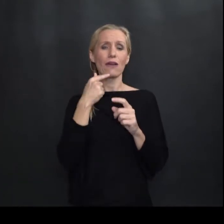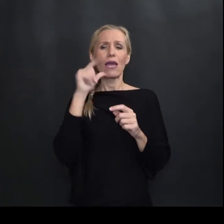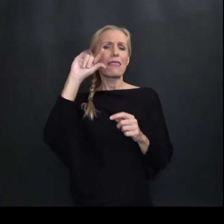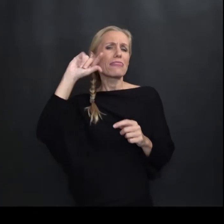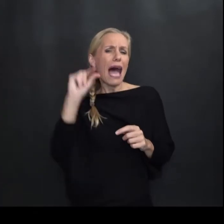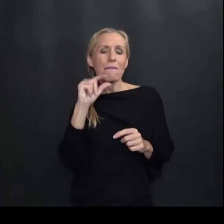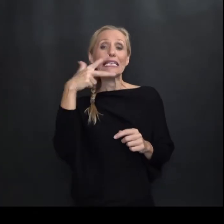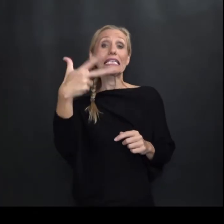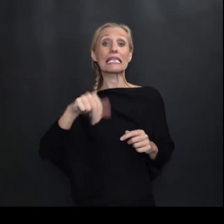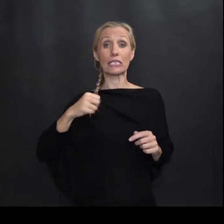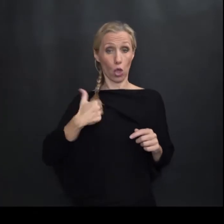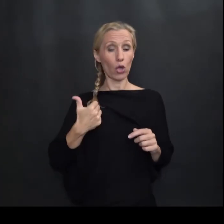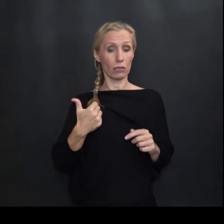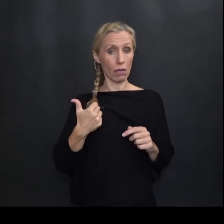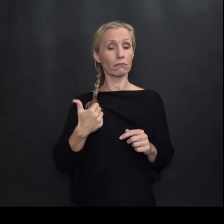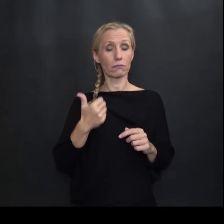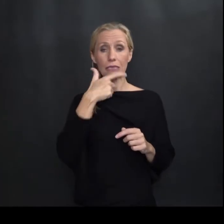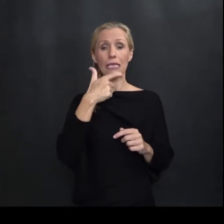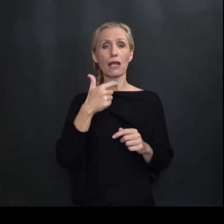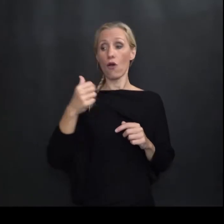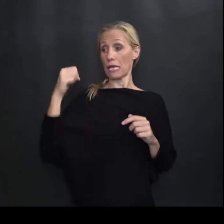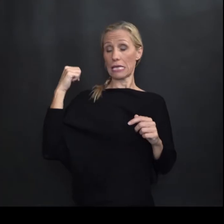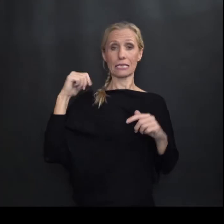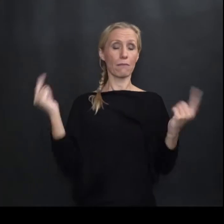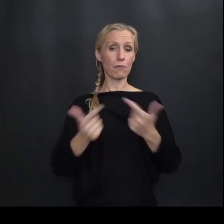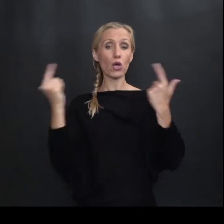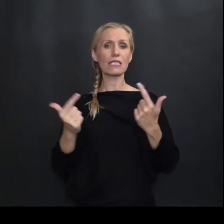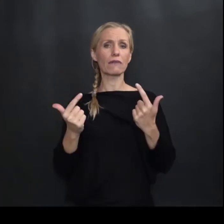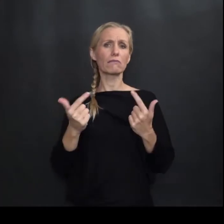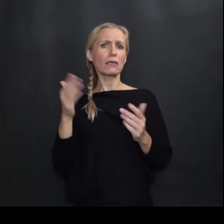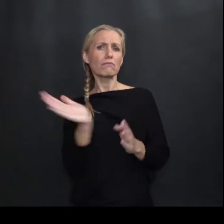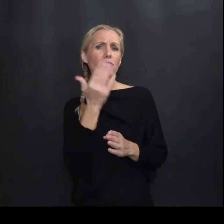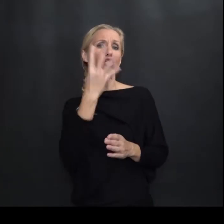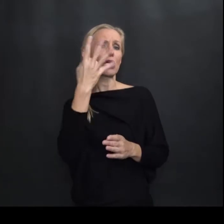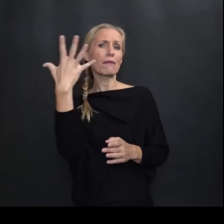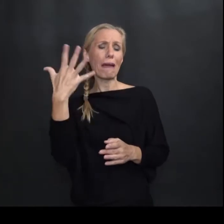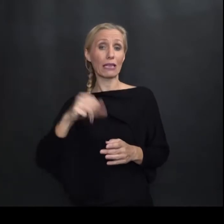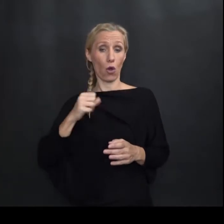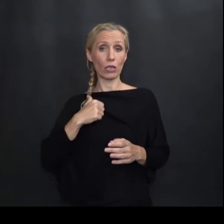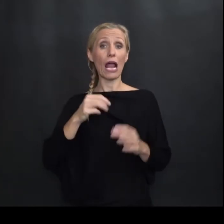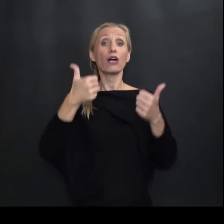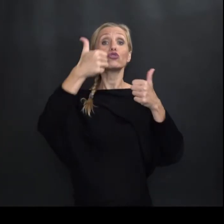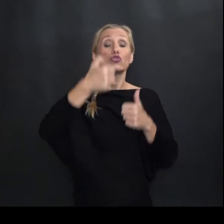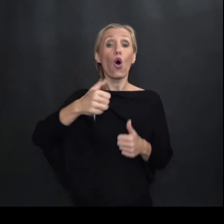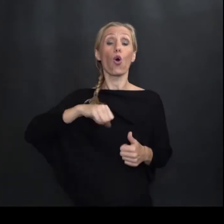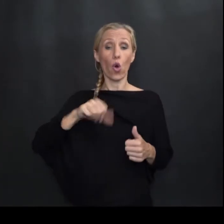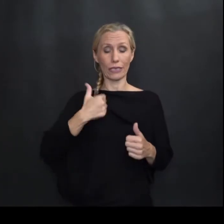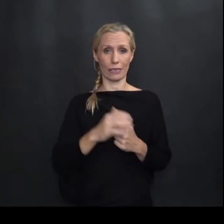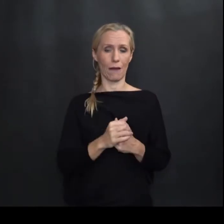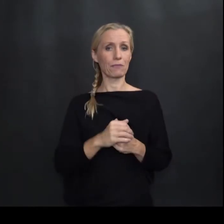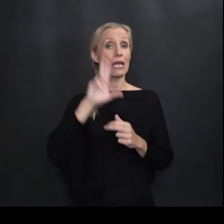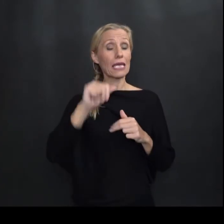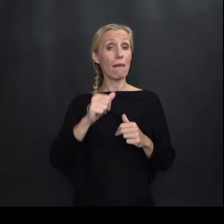su najmanje 30 godina stari Ovo je za nas čak će proslaviti Za nekih 4-5 godina i svoj stoti rođena